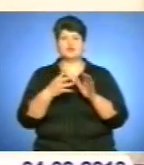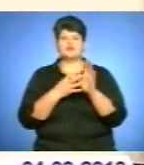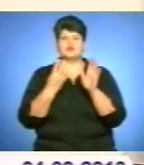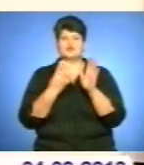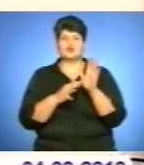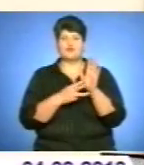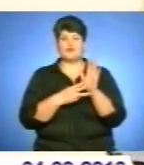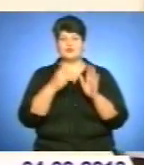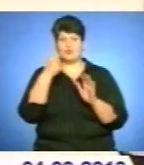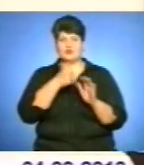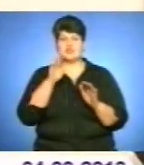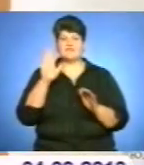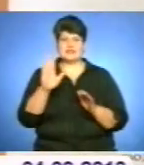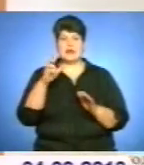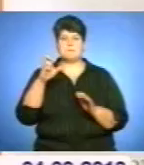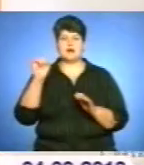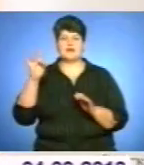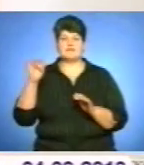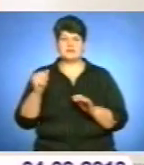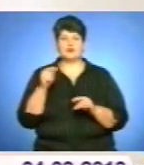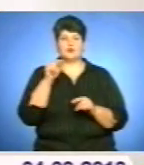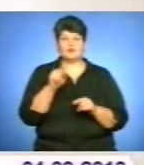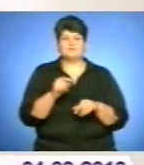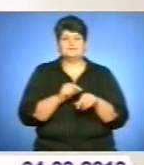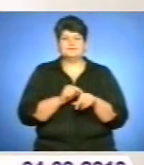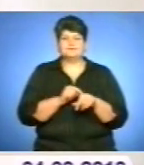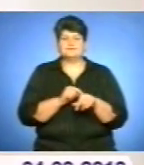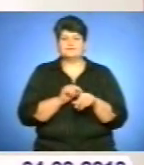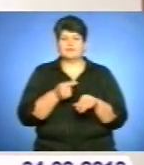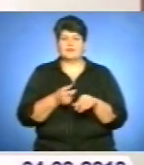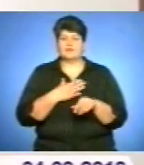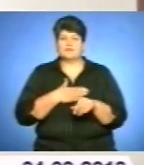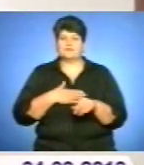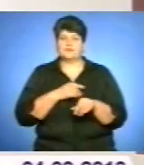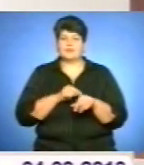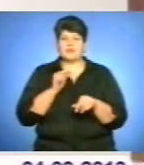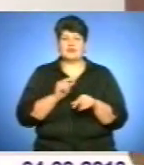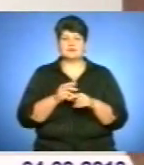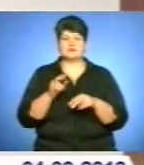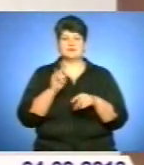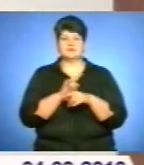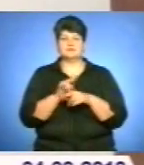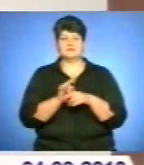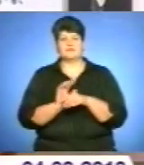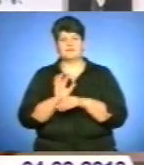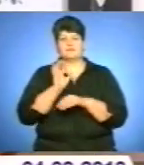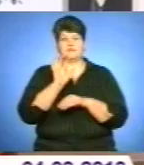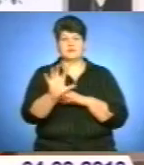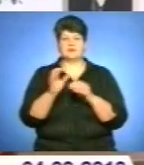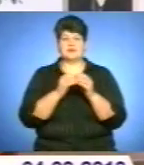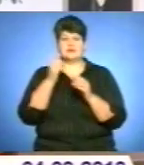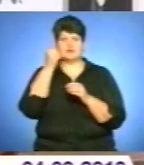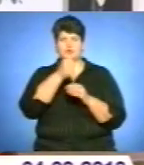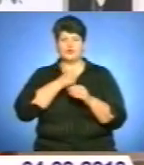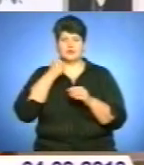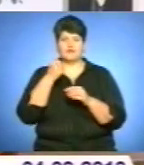Василя Барвінського людину напрочуд тонкої вразливої вдачі за наклипом вислали на 10 років у мордовські